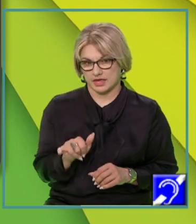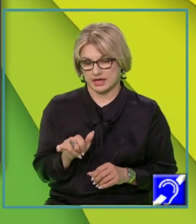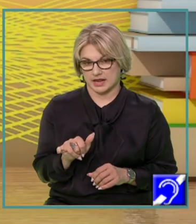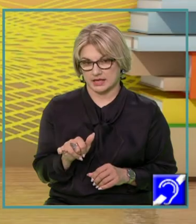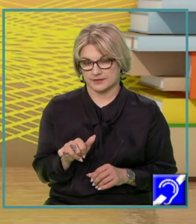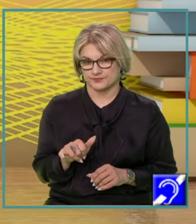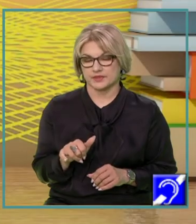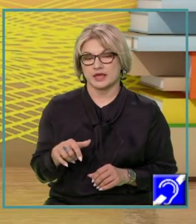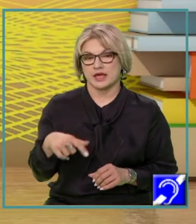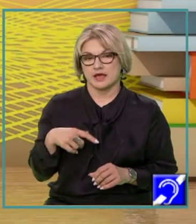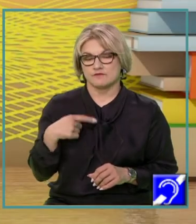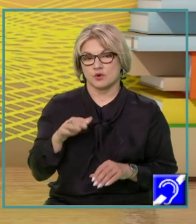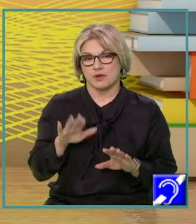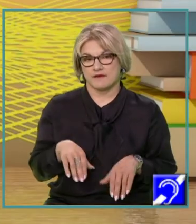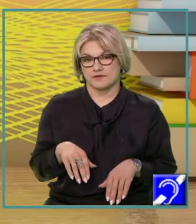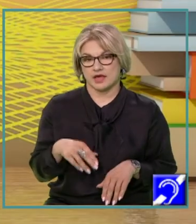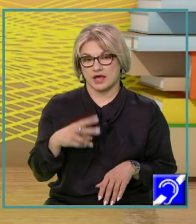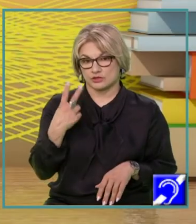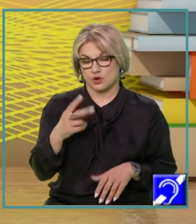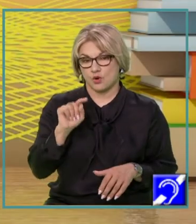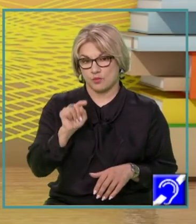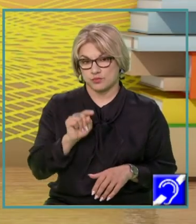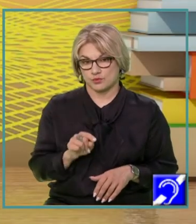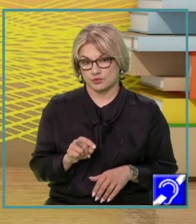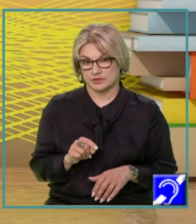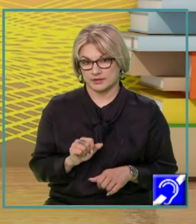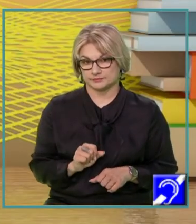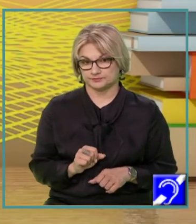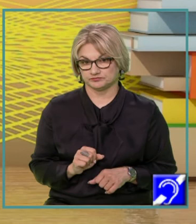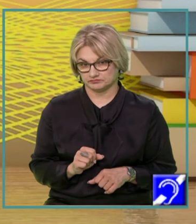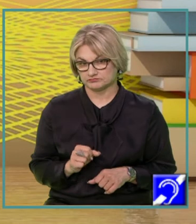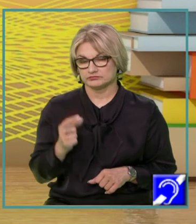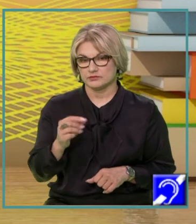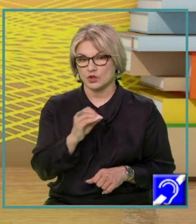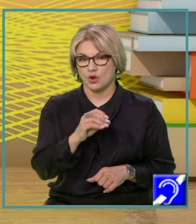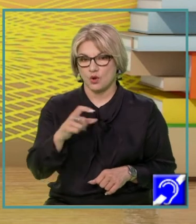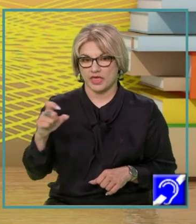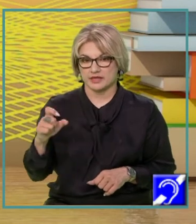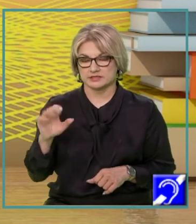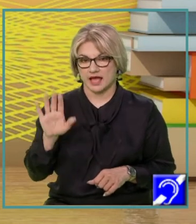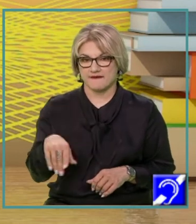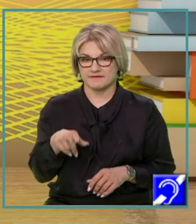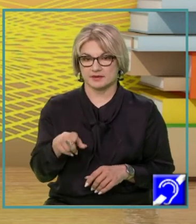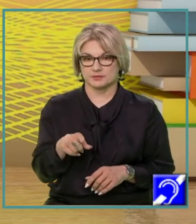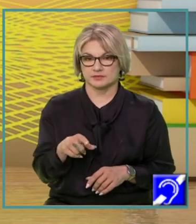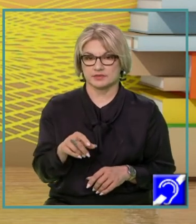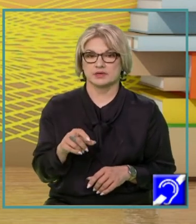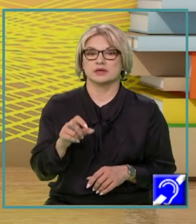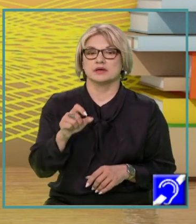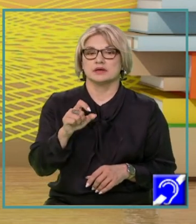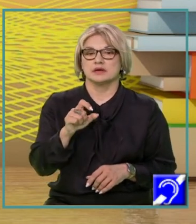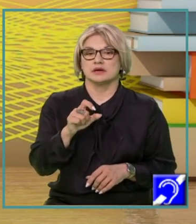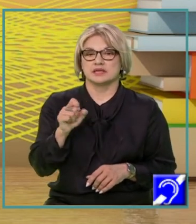vom avea cele două puncte reprezentate în felul următor. Pe axa O, X vom lua X, deci